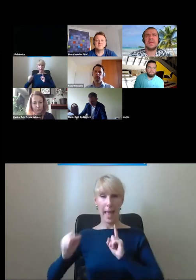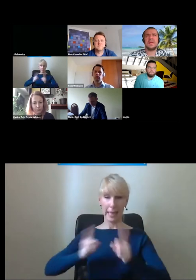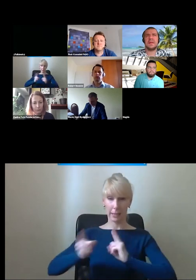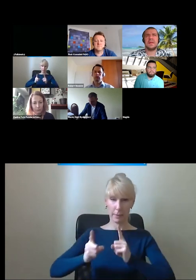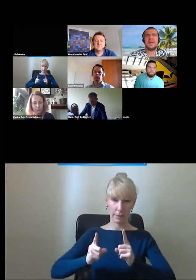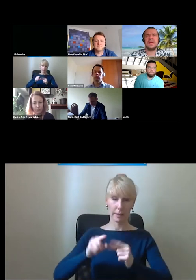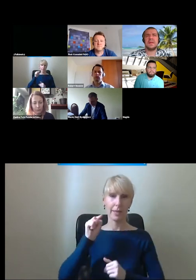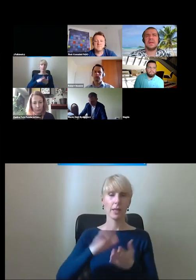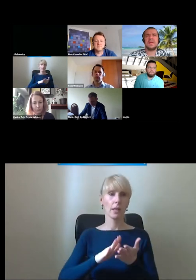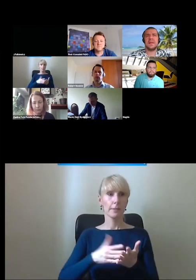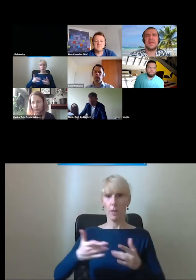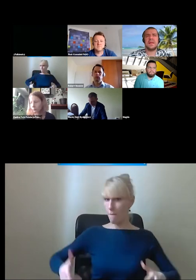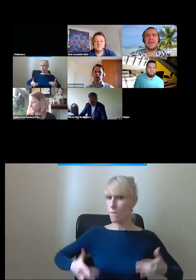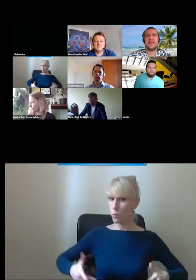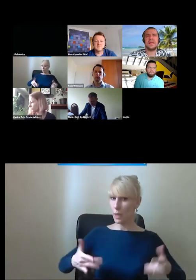i bodajże